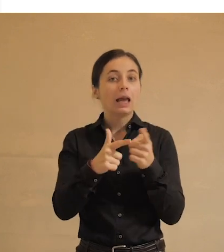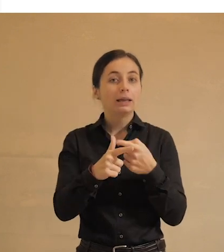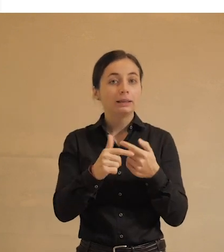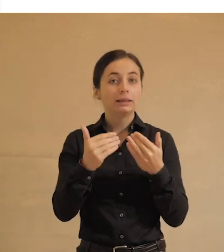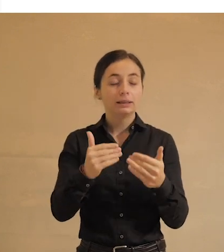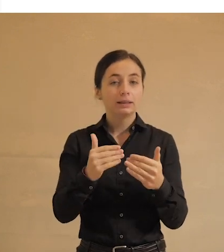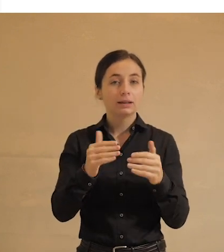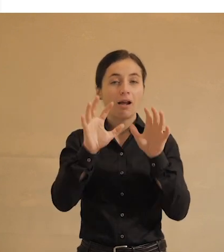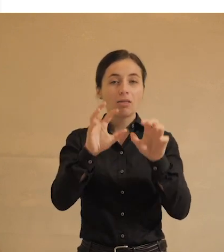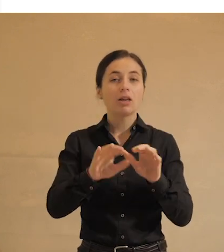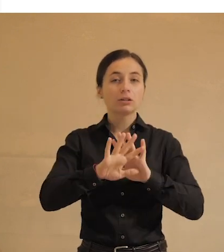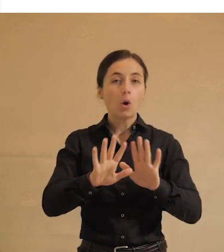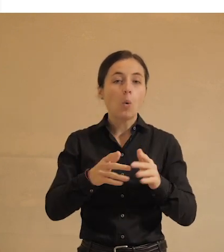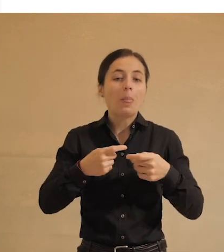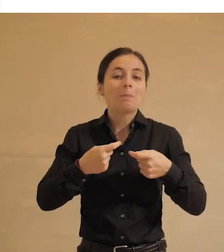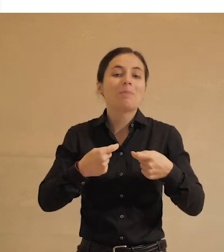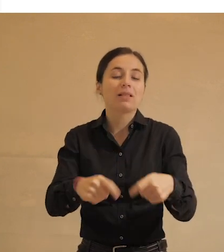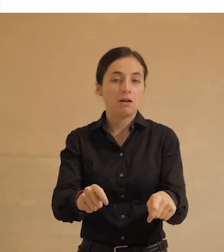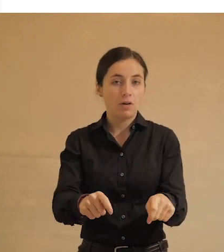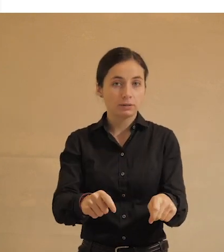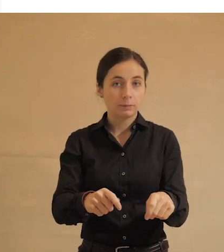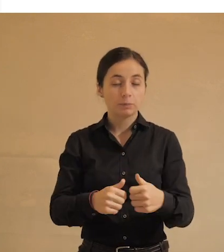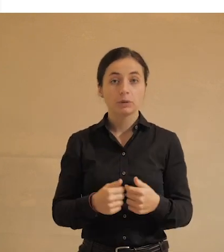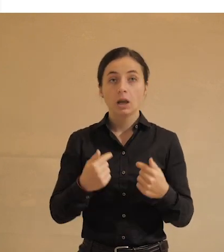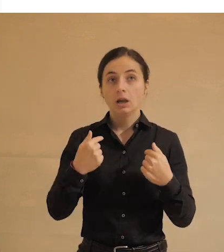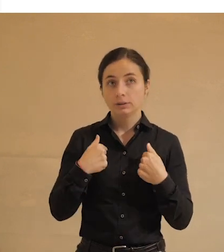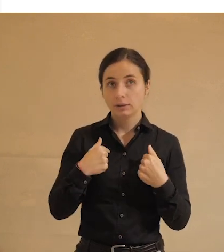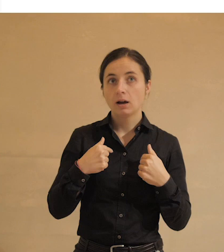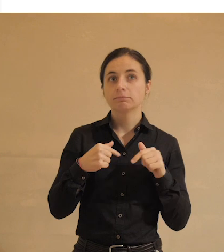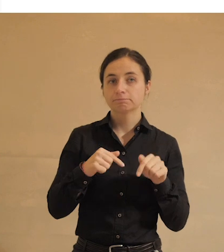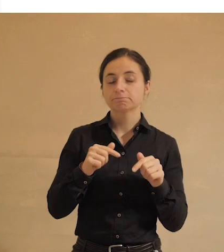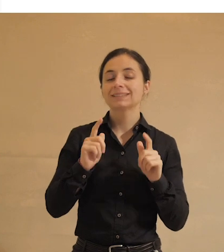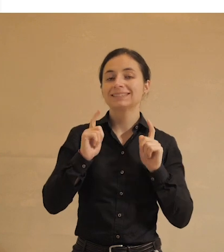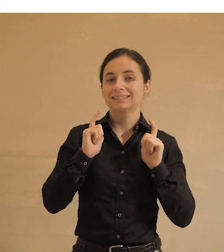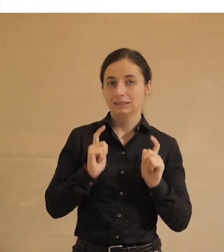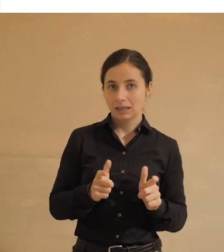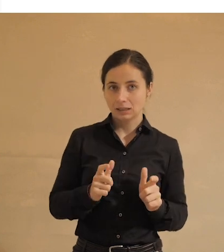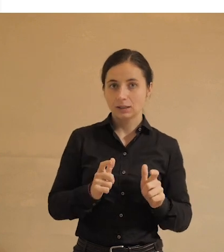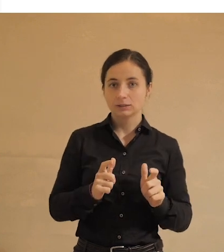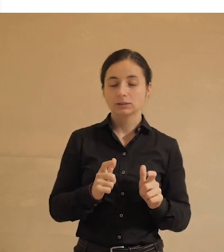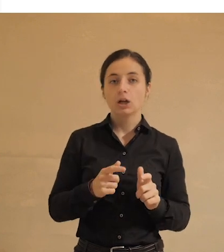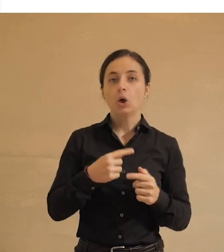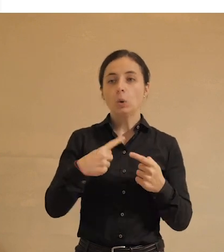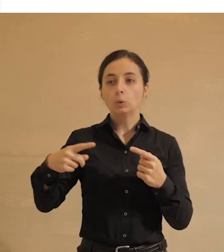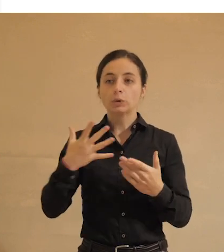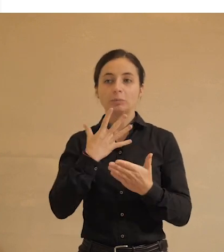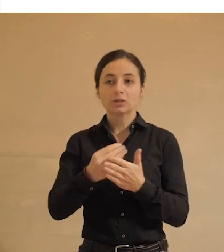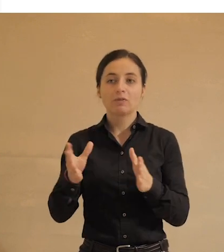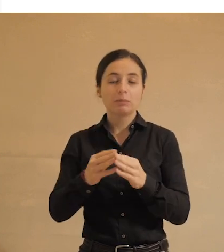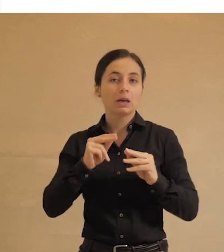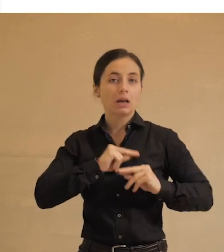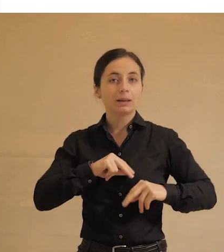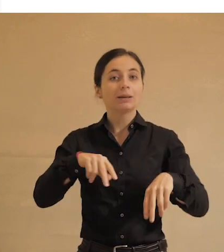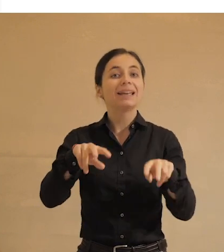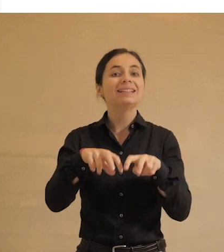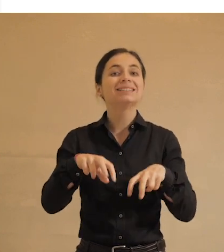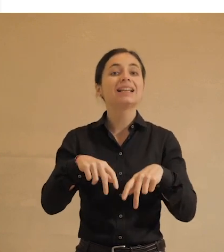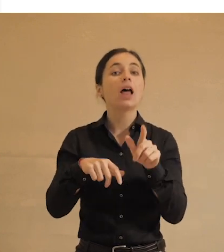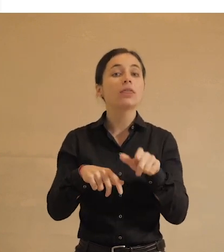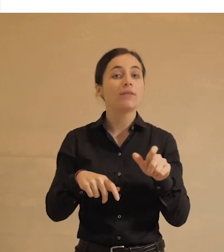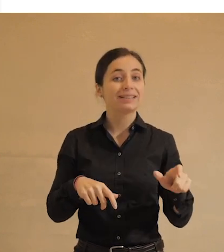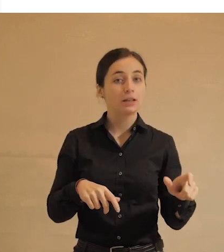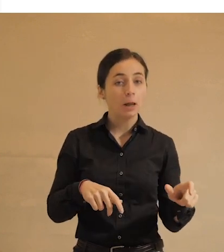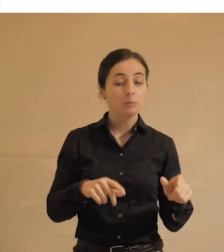незаконно продавать. Я полагаю, тут я согласна с другими своими коллегами-исследователями, что